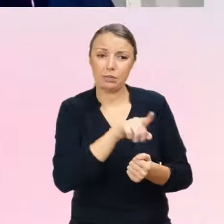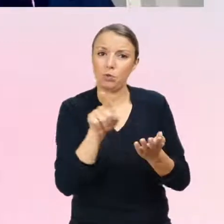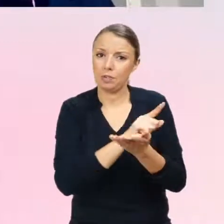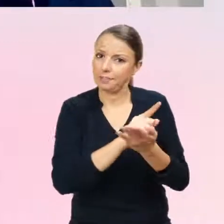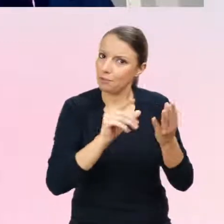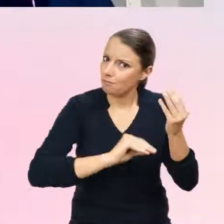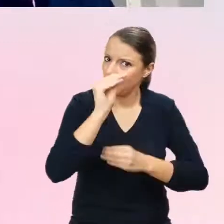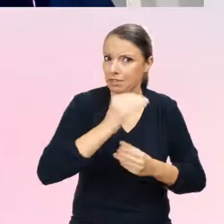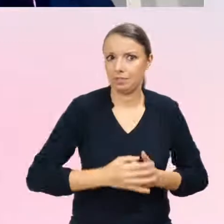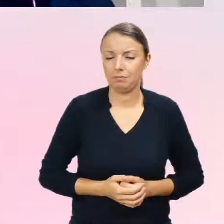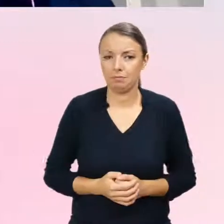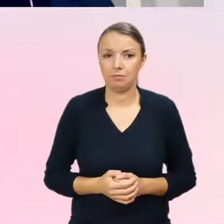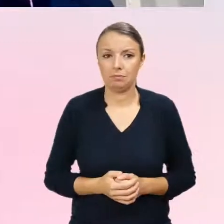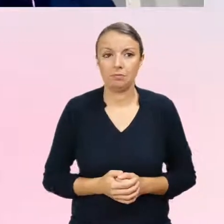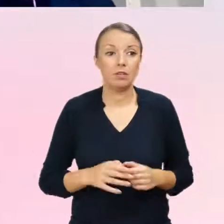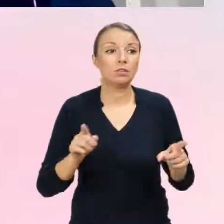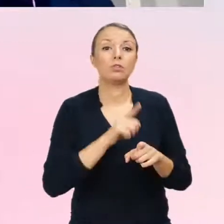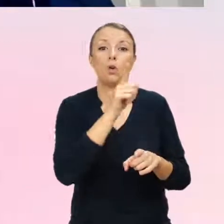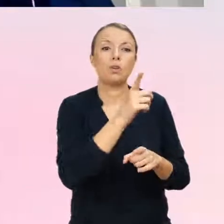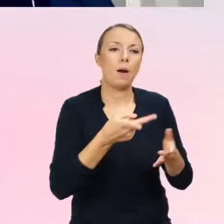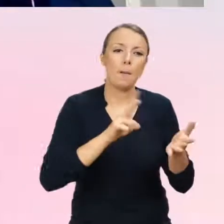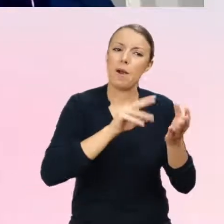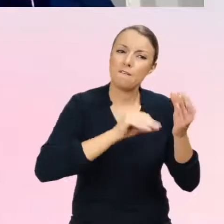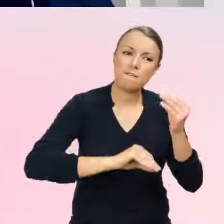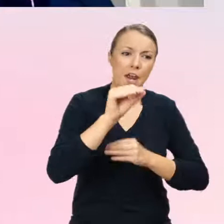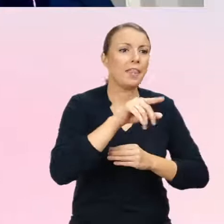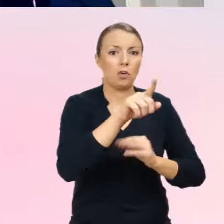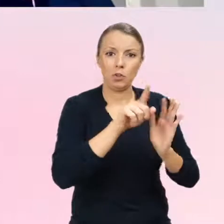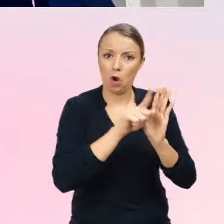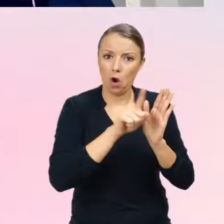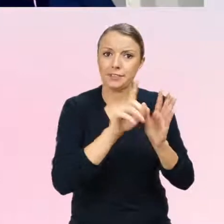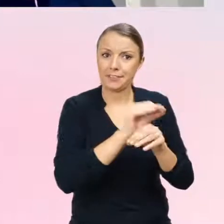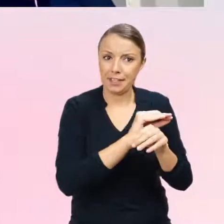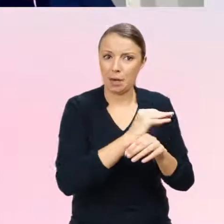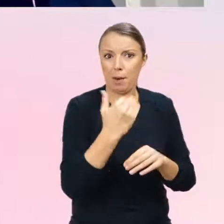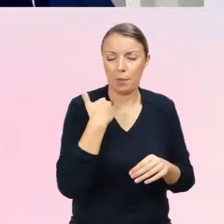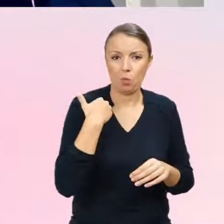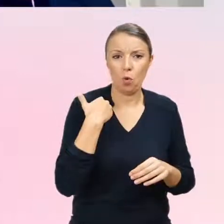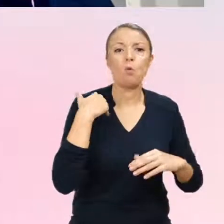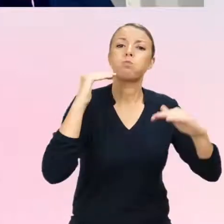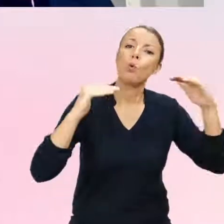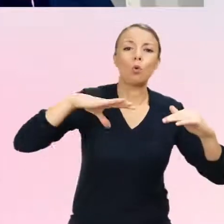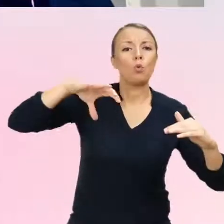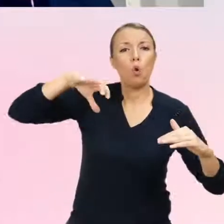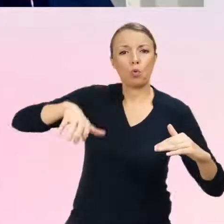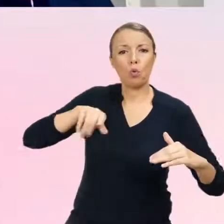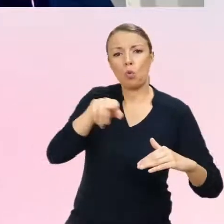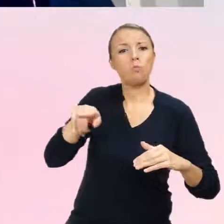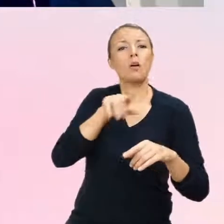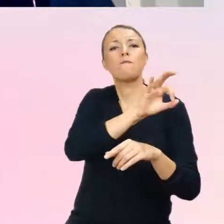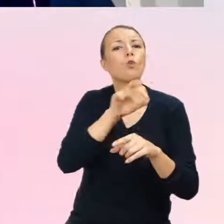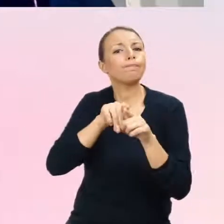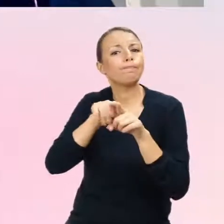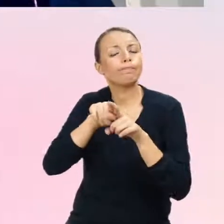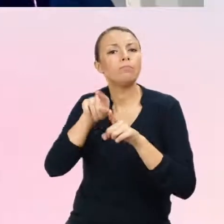dwukrotnie częściej ta populacja korzystała z leczenia psychiatrycznego niż nietranspłciowe rodzeństwo